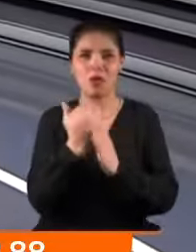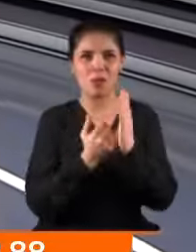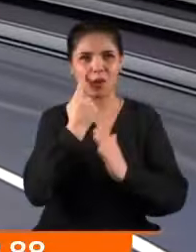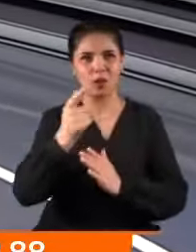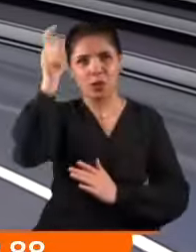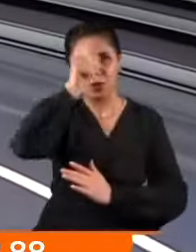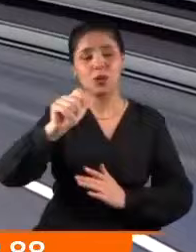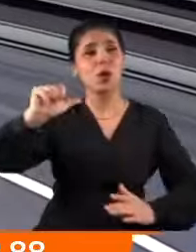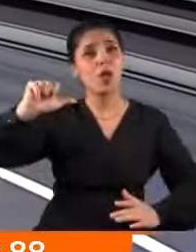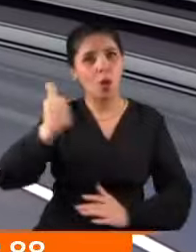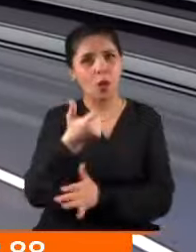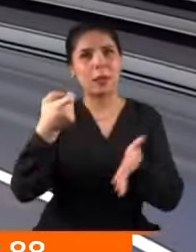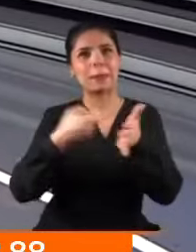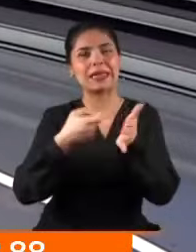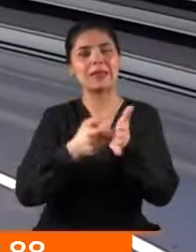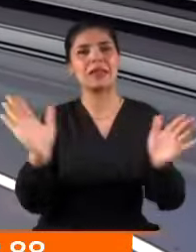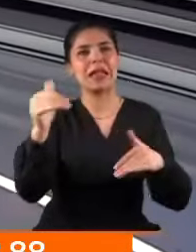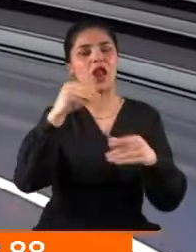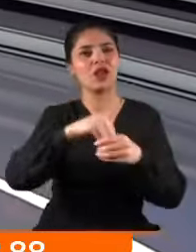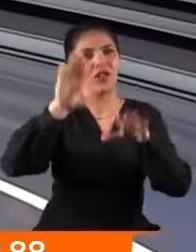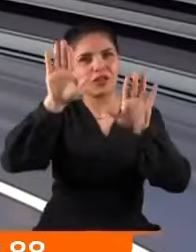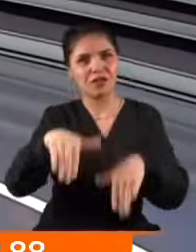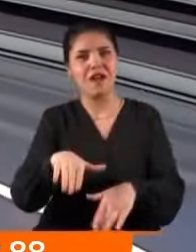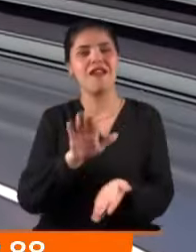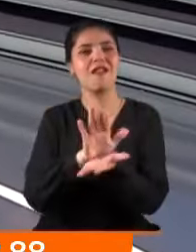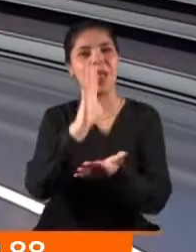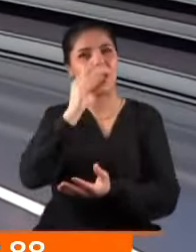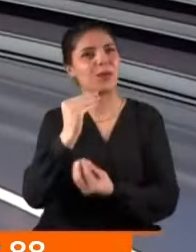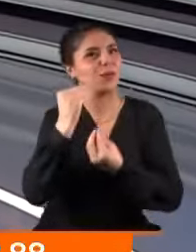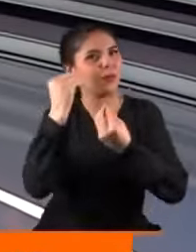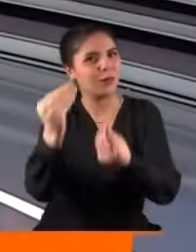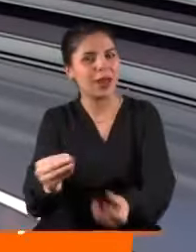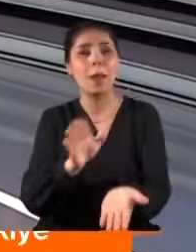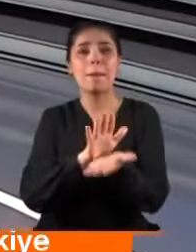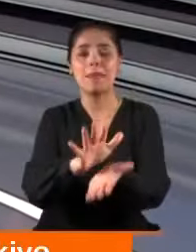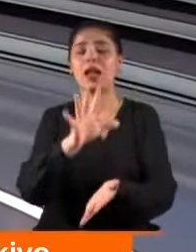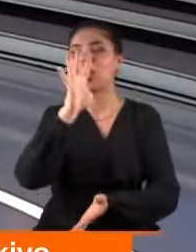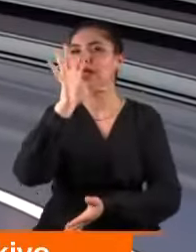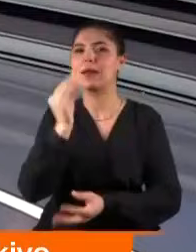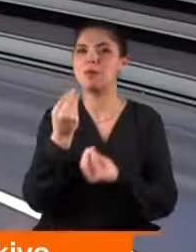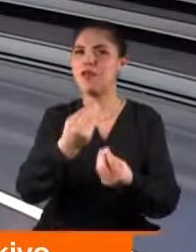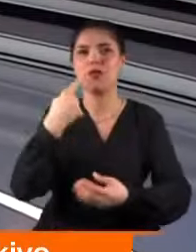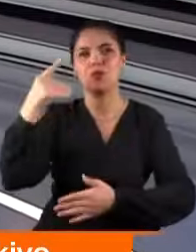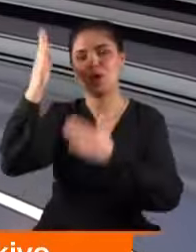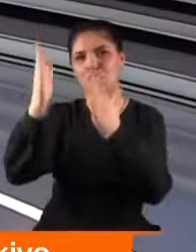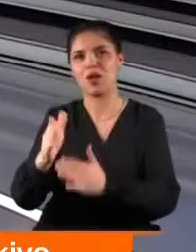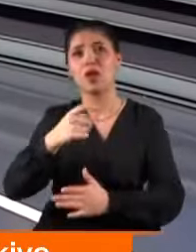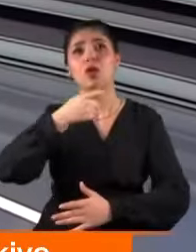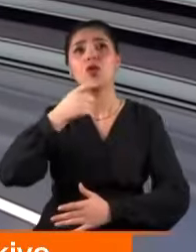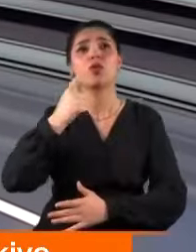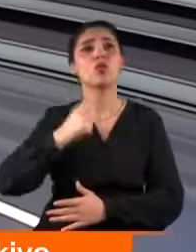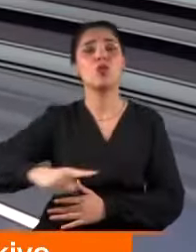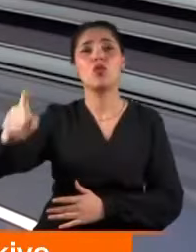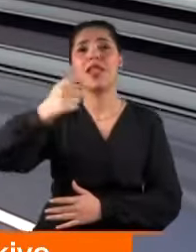öncü ve örnek isimleri de salondaydı. Birer plaketle ödüllendirildiler. Plaketlerini de Erdoğan'ın elinden aldılar. Cumhuriyet tarihinin ilk